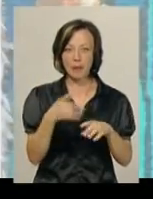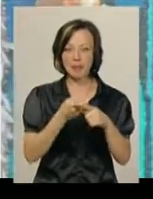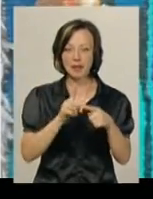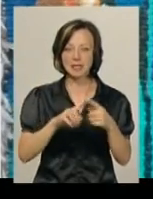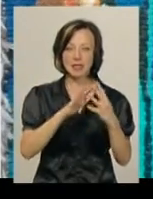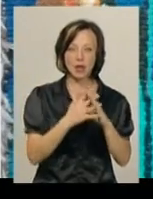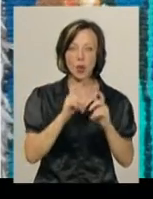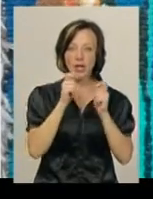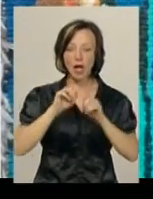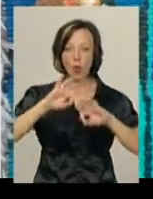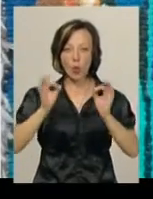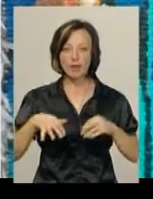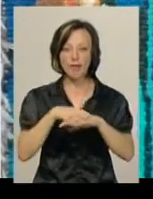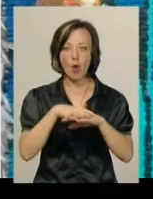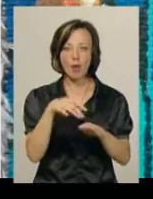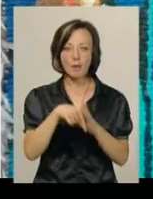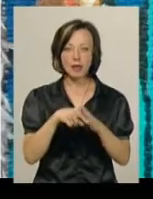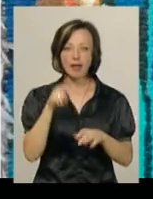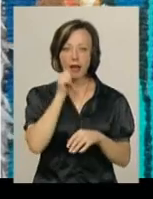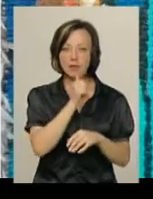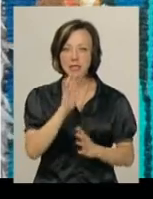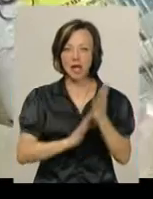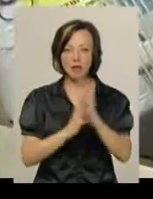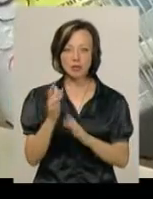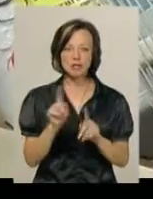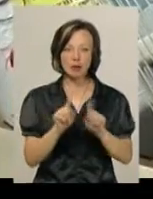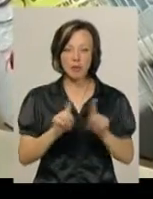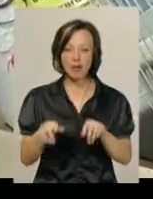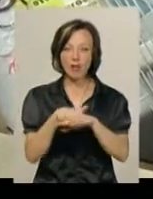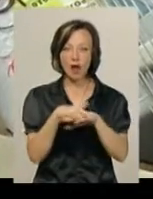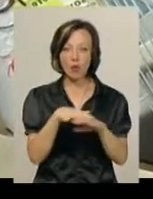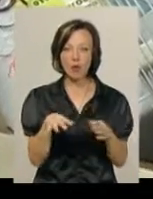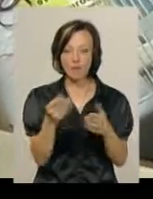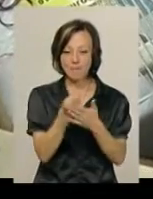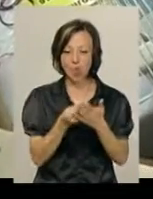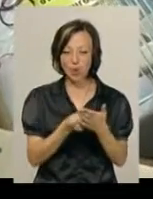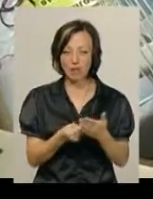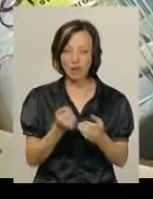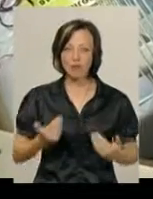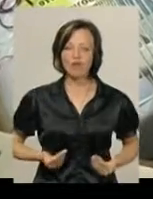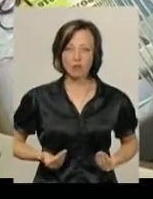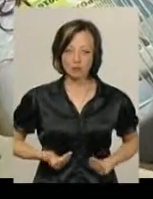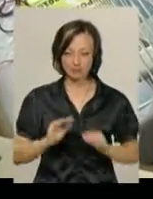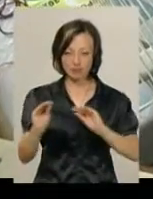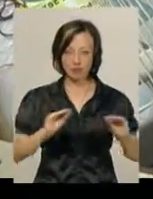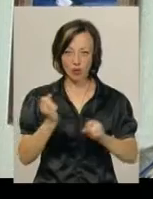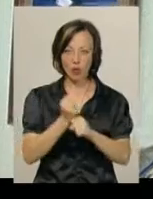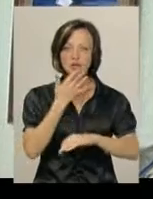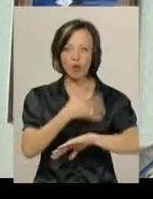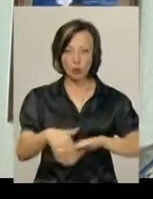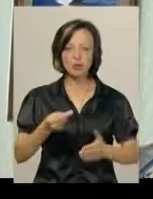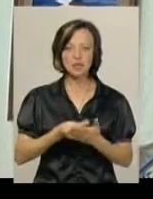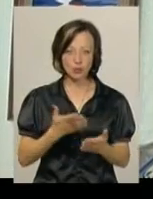іриси, дари осені, народні мотиви, таємниця лісу. Майстриня каже, самобутні народні мотиви в роботах декоративно-ужиткового мистецтва за кордоном